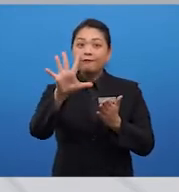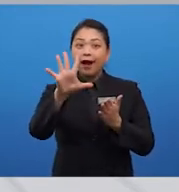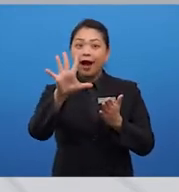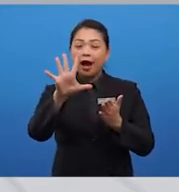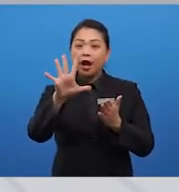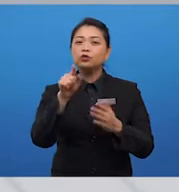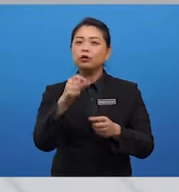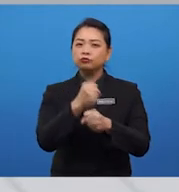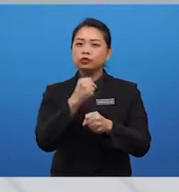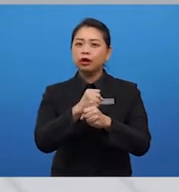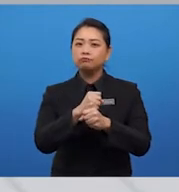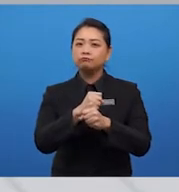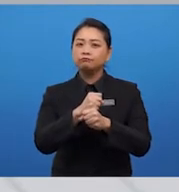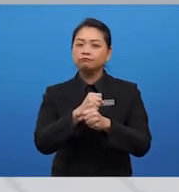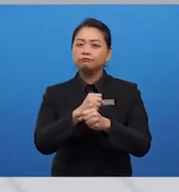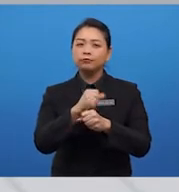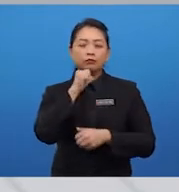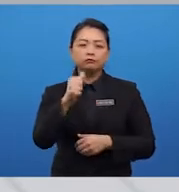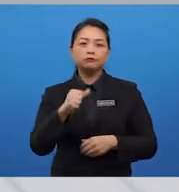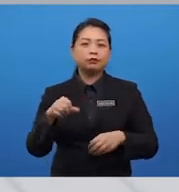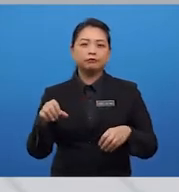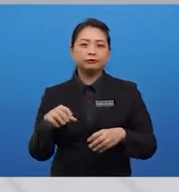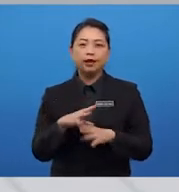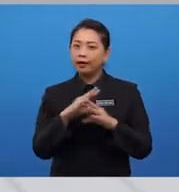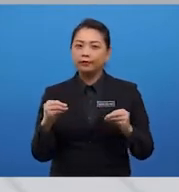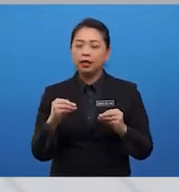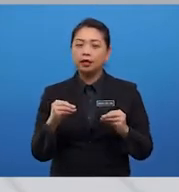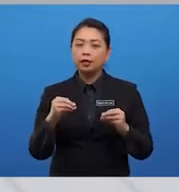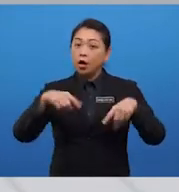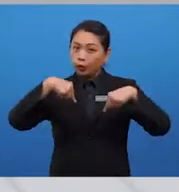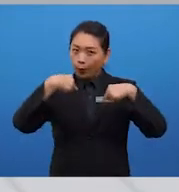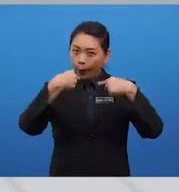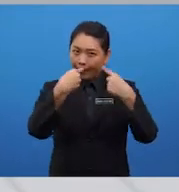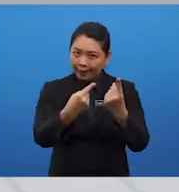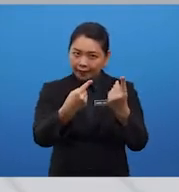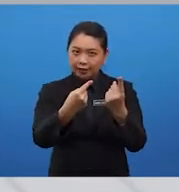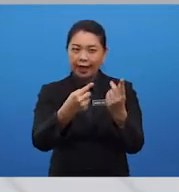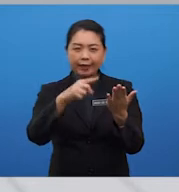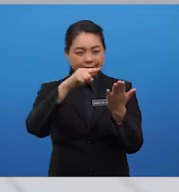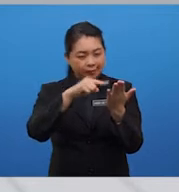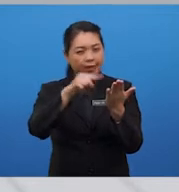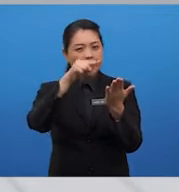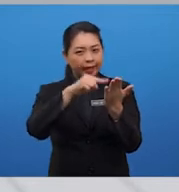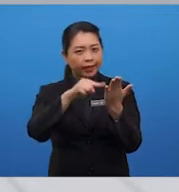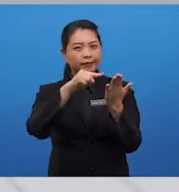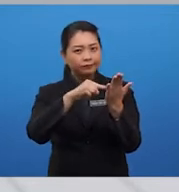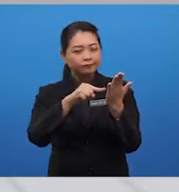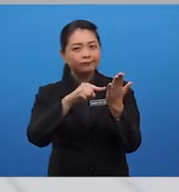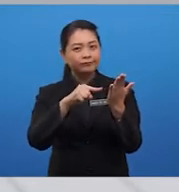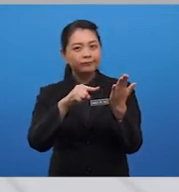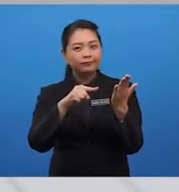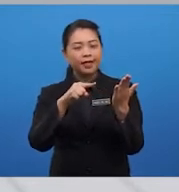your job is not done. You've got to go through your essay and do check for tenses, spelling,